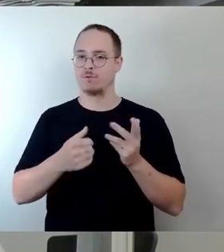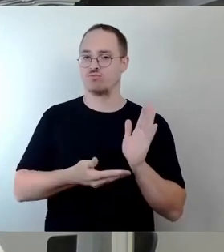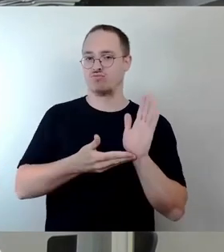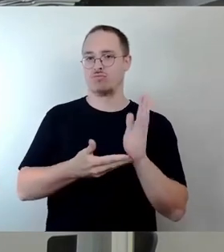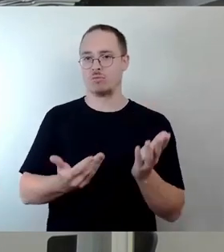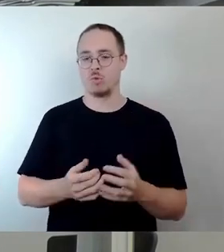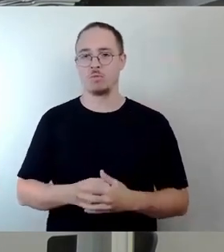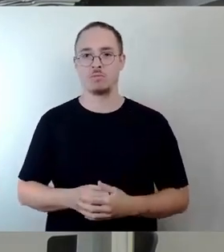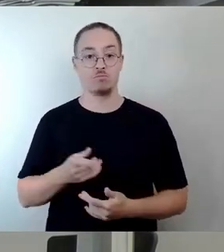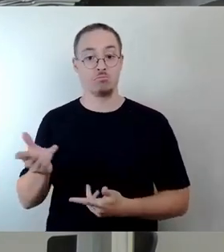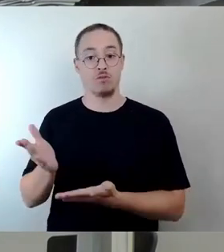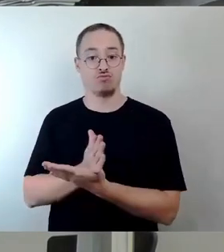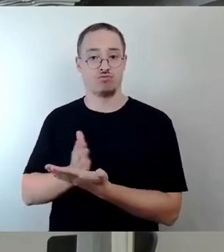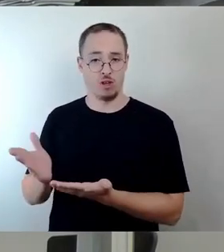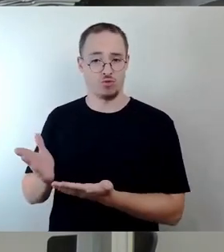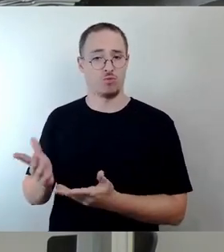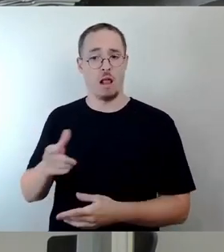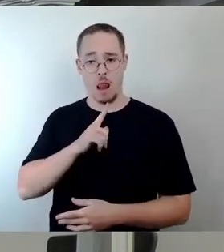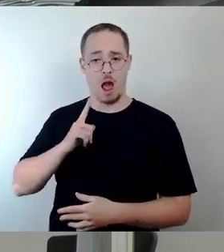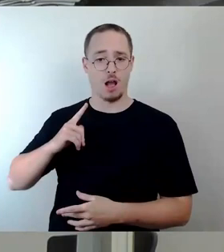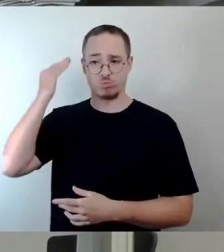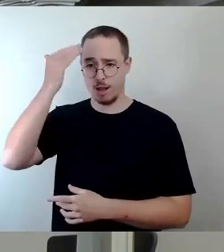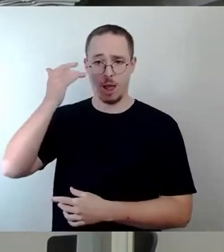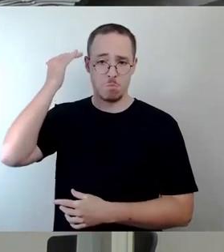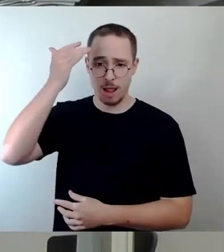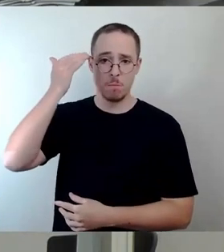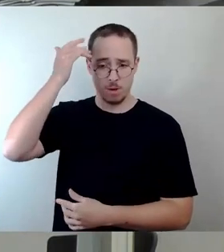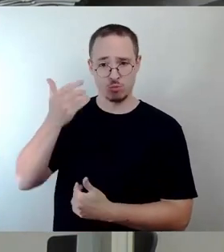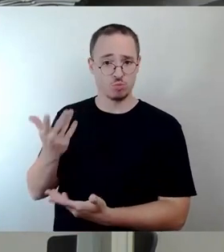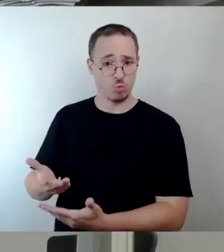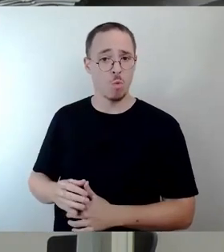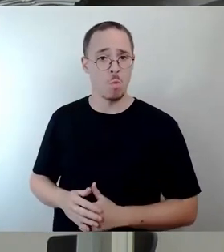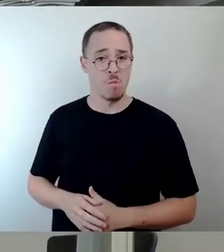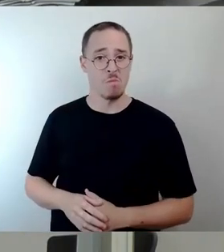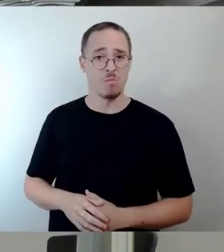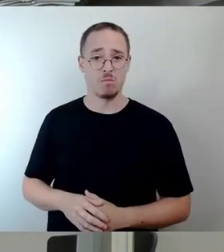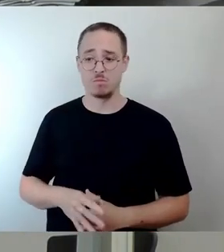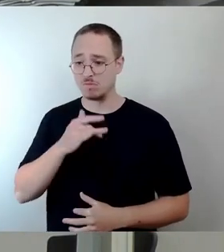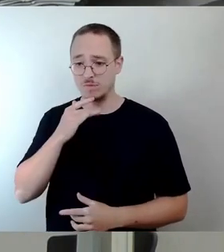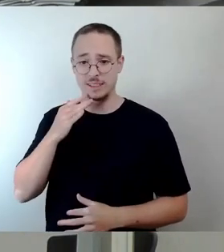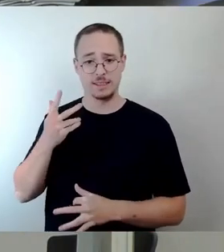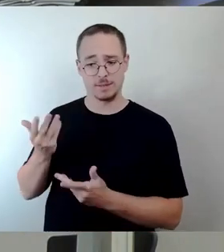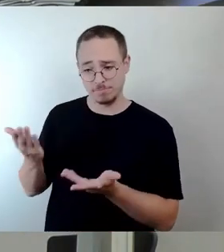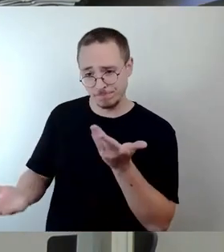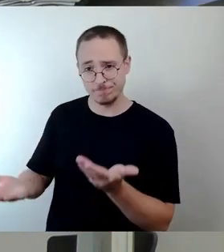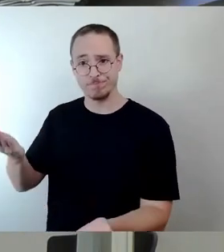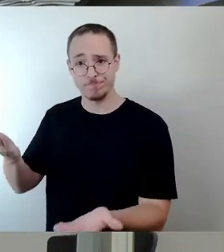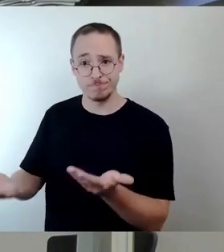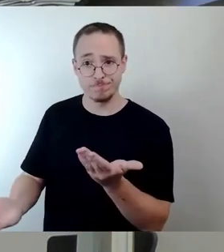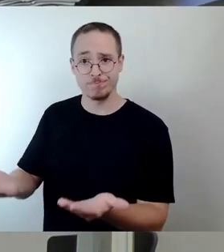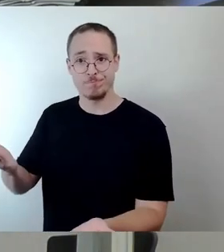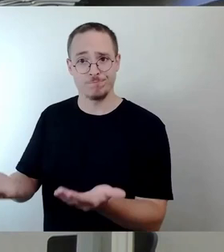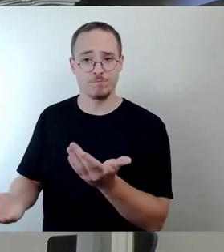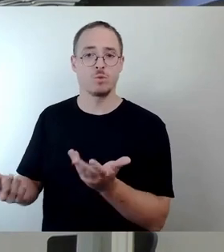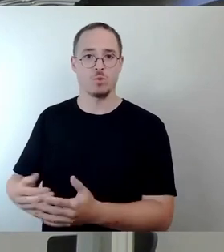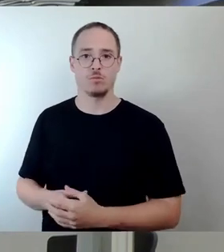die man sich lange überlegt hat und die ja auch in vielen Abwägungen zustande gekommen ist. Aber ich glaube, sie birgt vor allen Dingen Chancen und eben nicht so